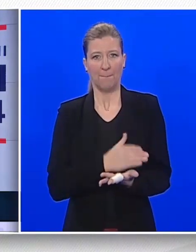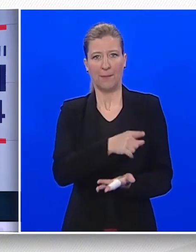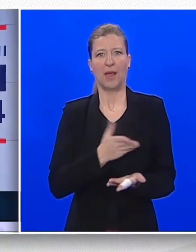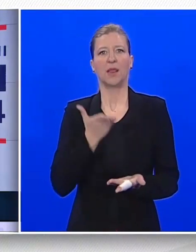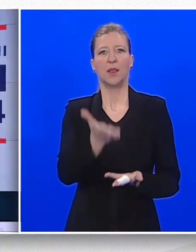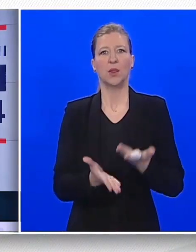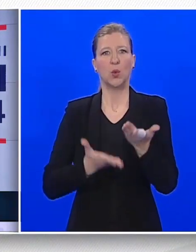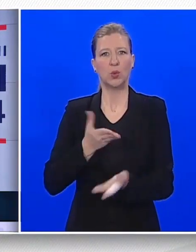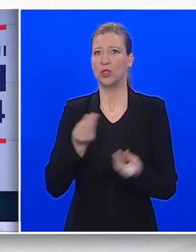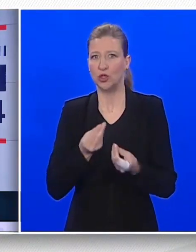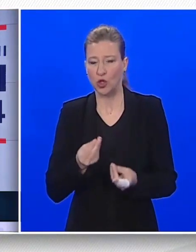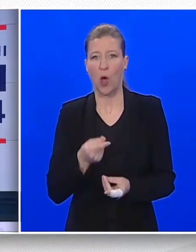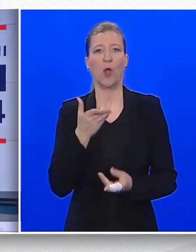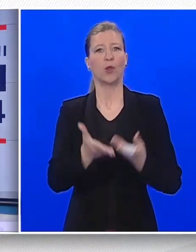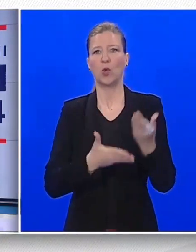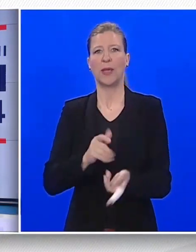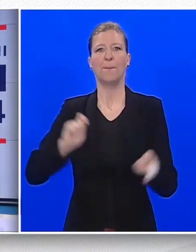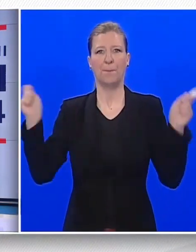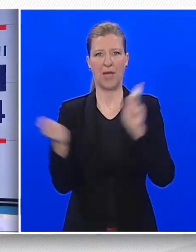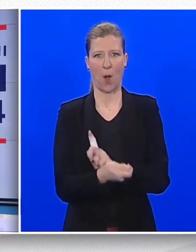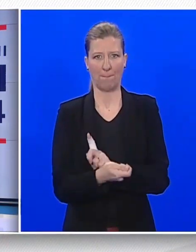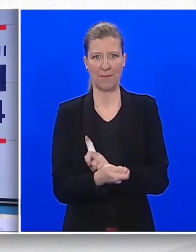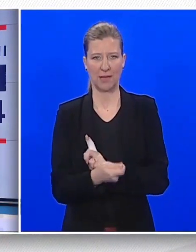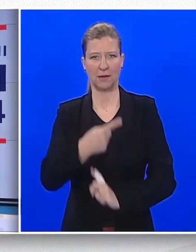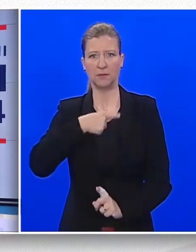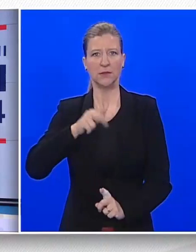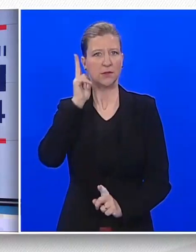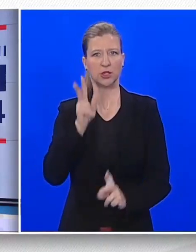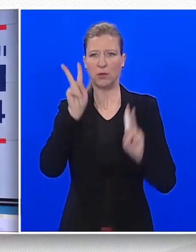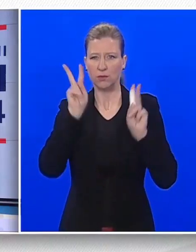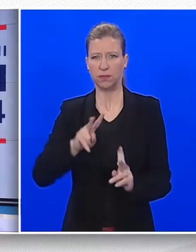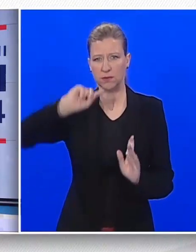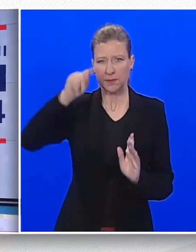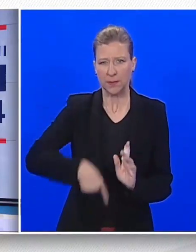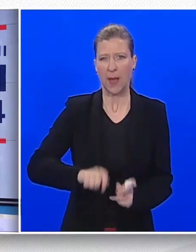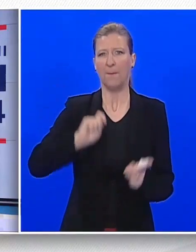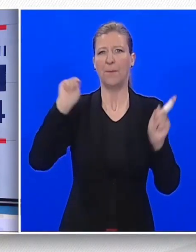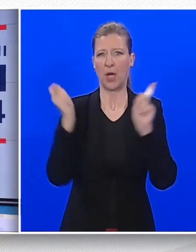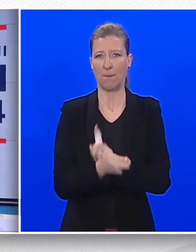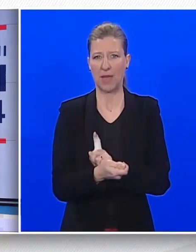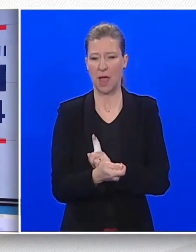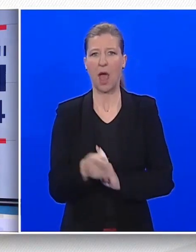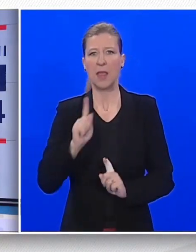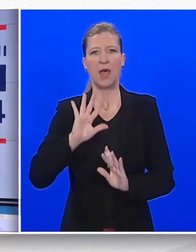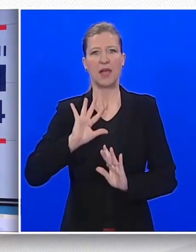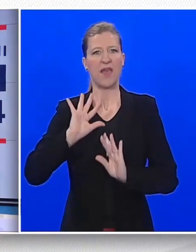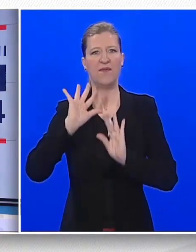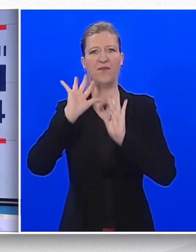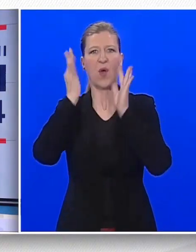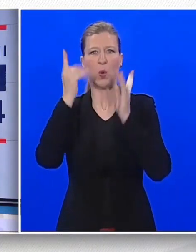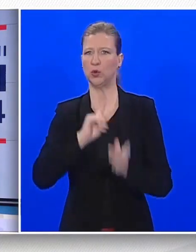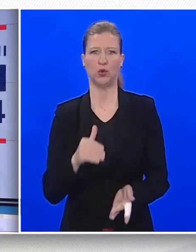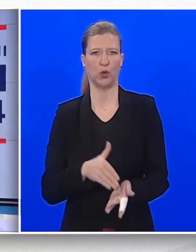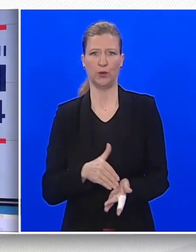Mi želimo radikalne promjene, velike, ozbiljne promjene, ali ne priželjkujemo nikakve revolucije, nama ne trebaju